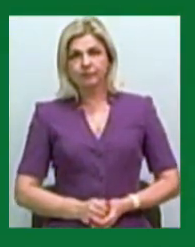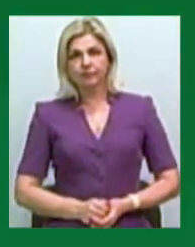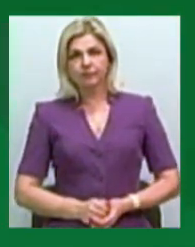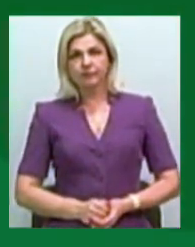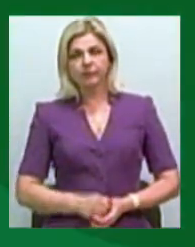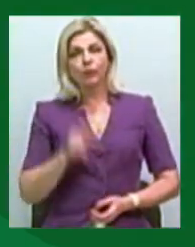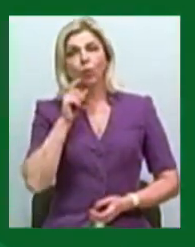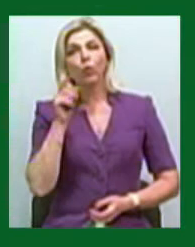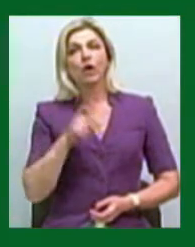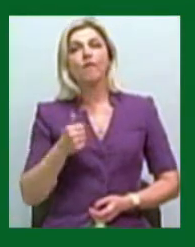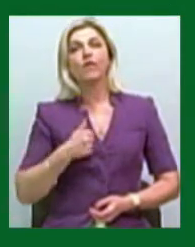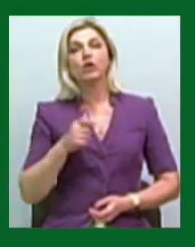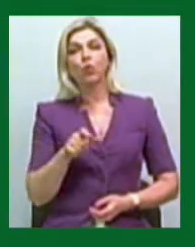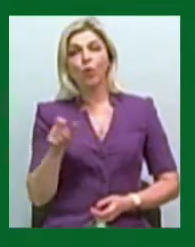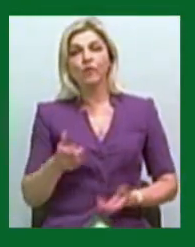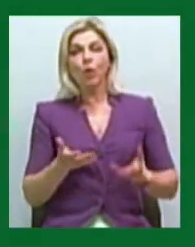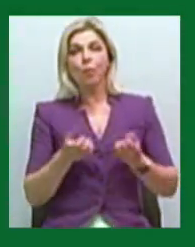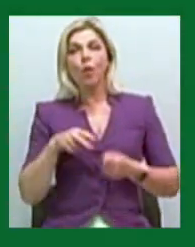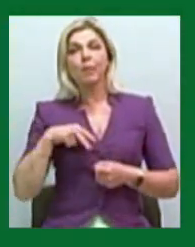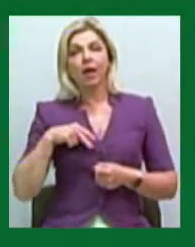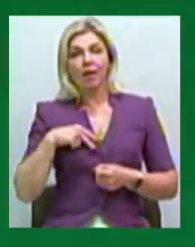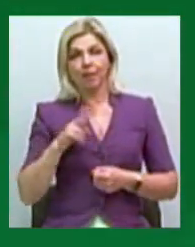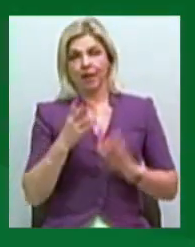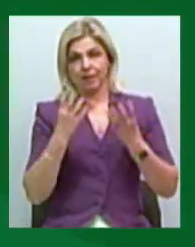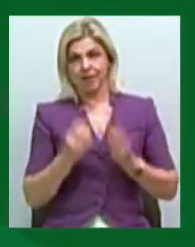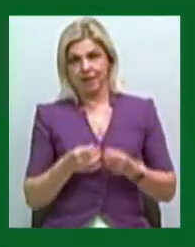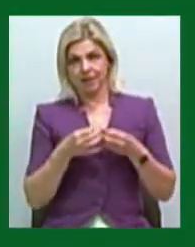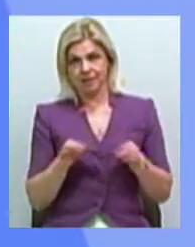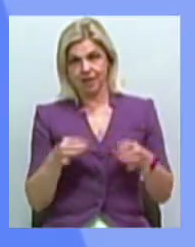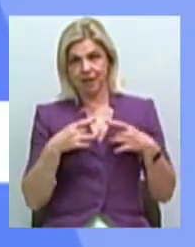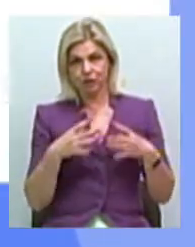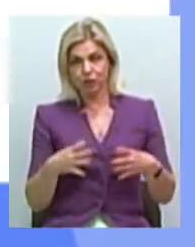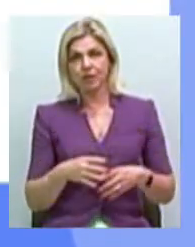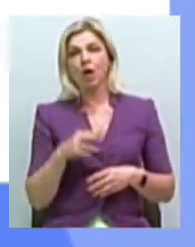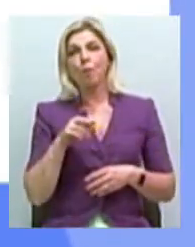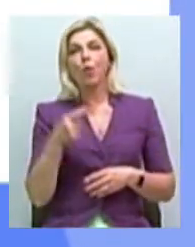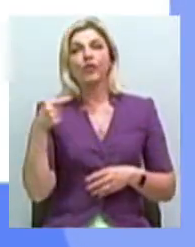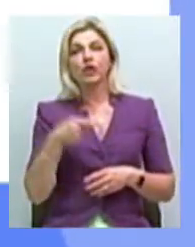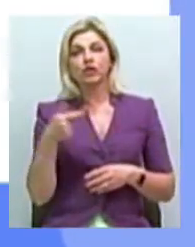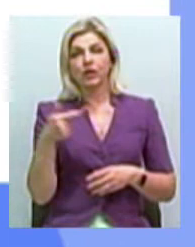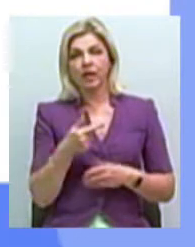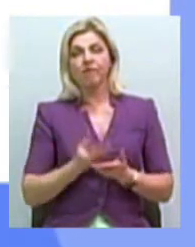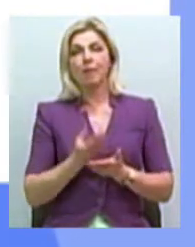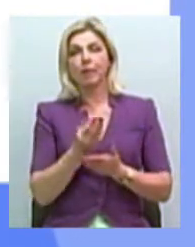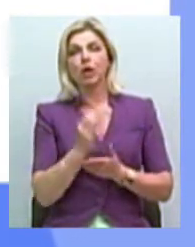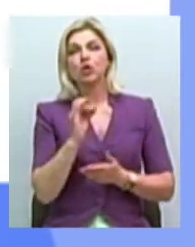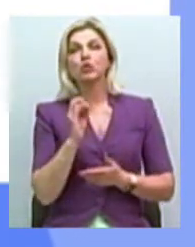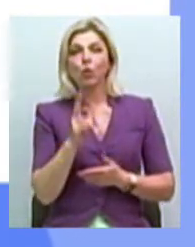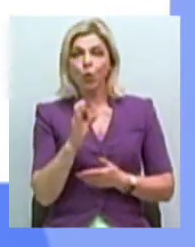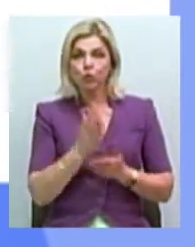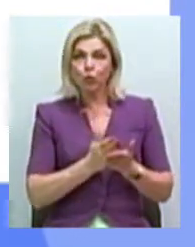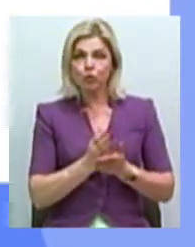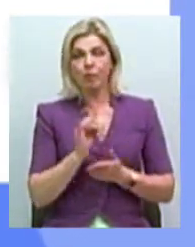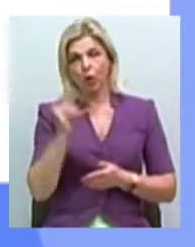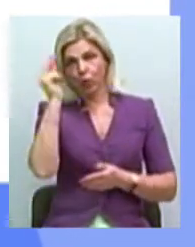Українські військові отримають премії до Дня Незалежності. По тисячі гривень виплатять строковикам та курсантам,